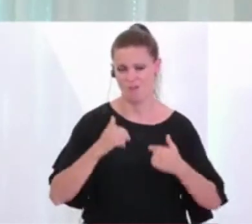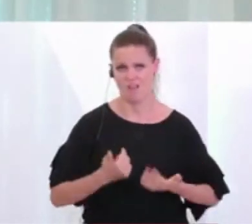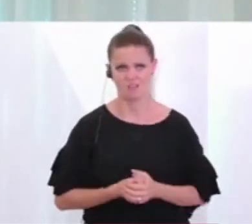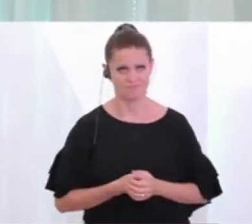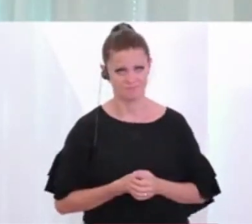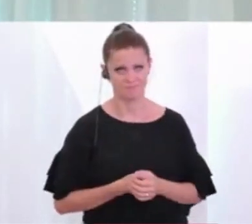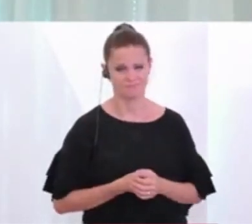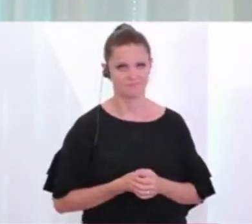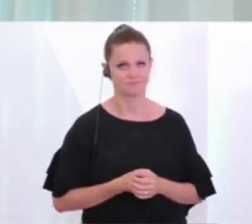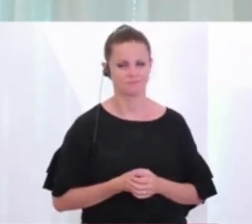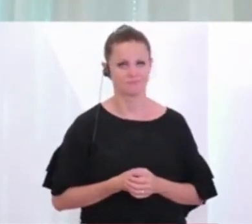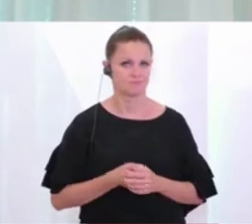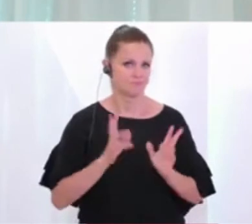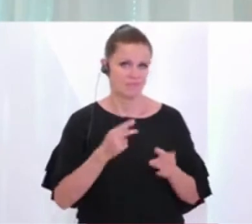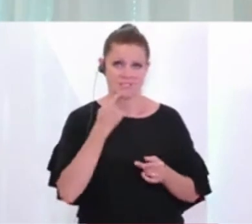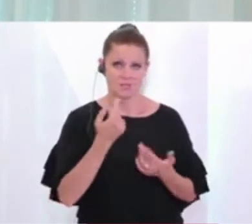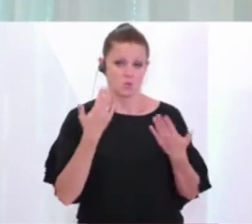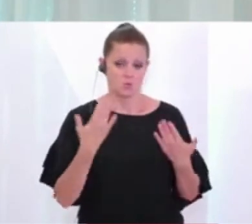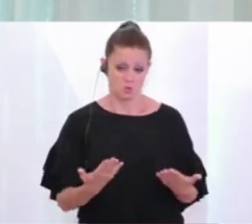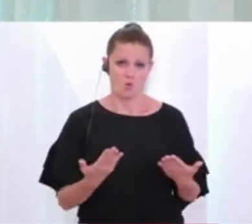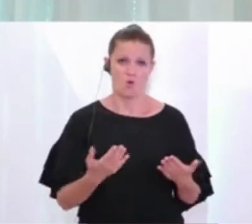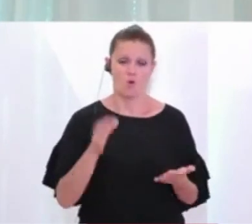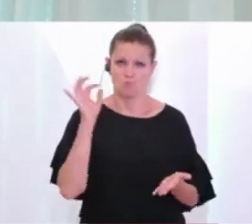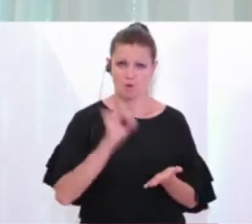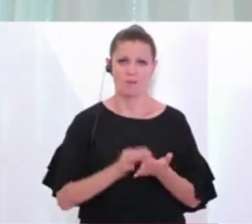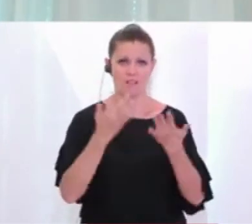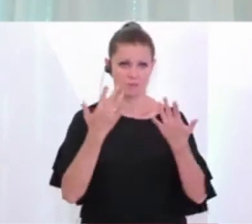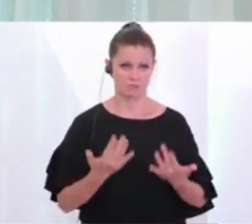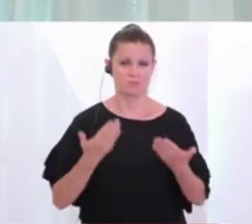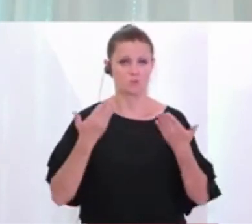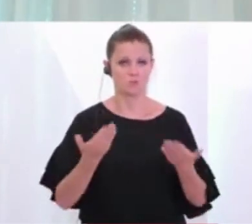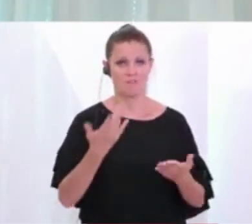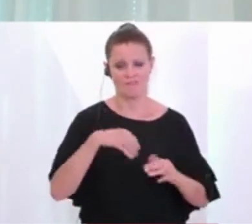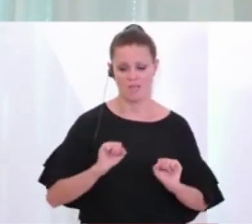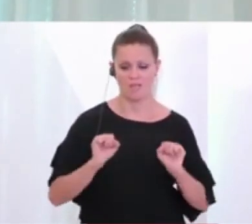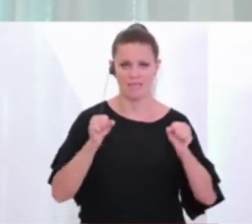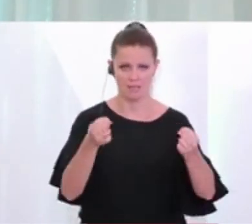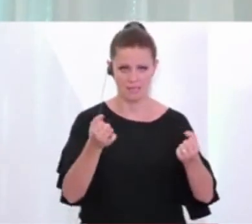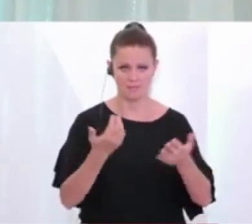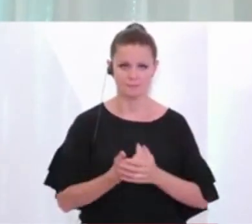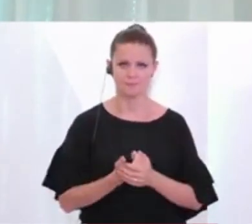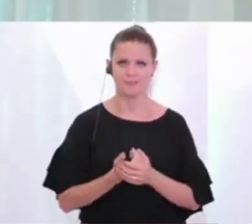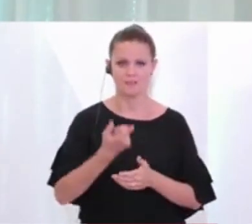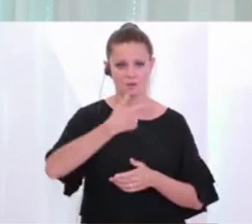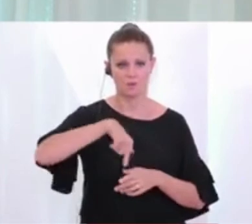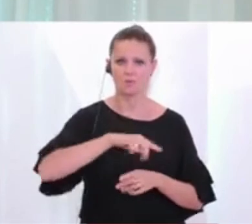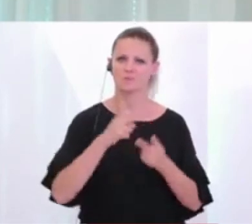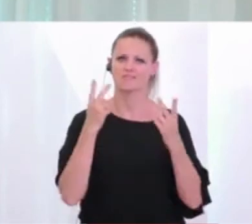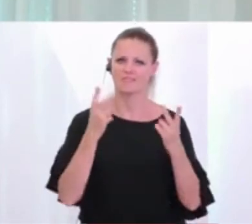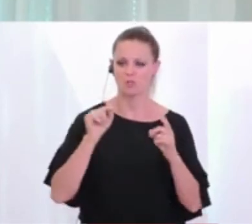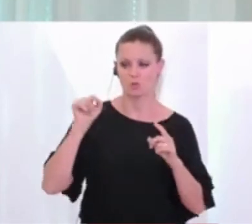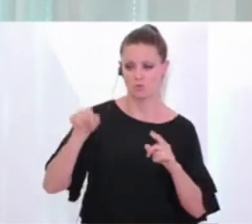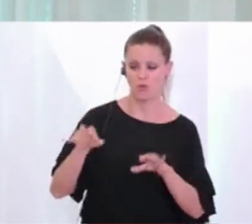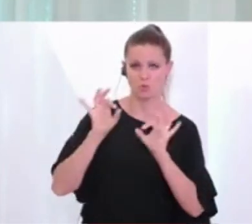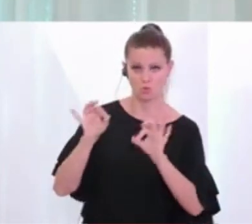kann nur sagen, dass es diesen Trend gibt, dass es diese Zahlen gibt, auf die reagieren wir. Für uns ist es wichtig, dass vor Ort